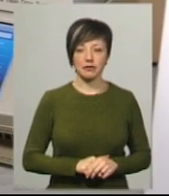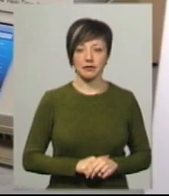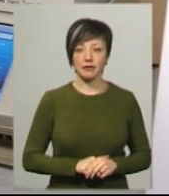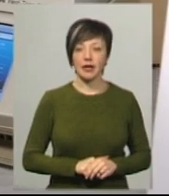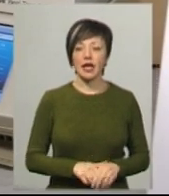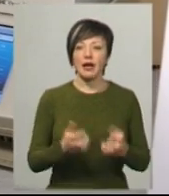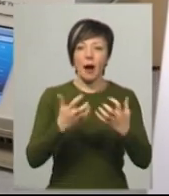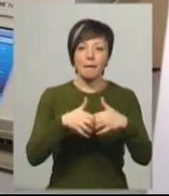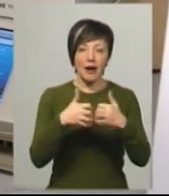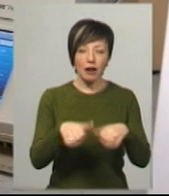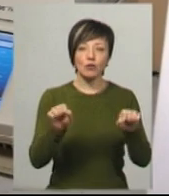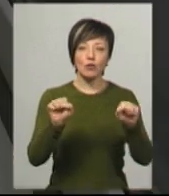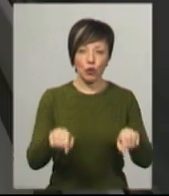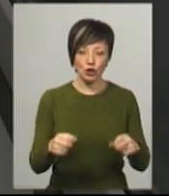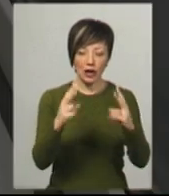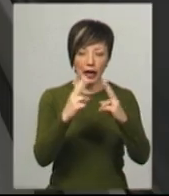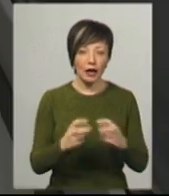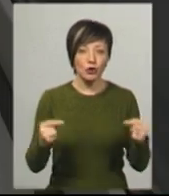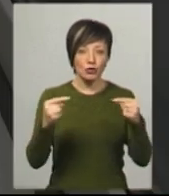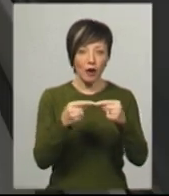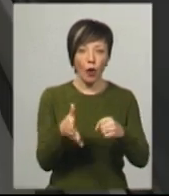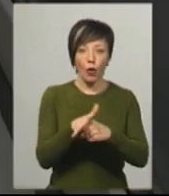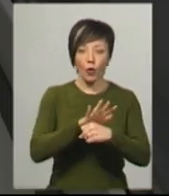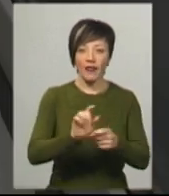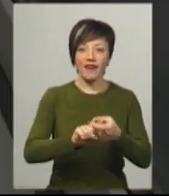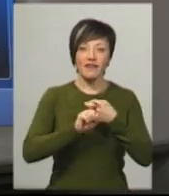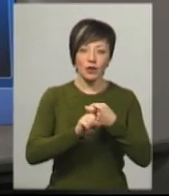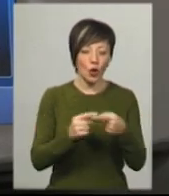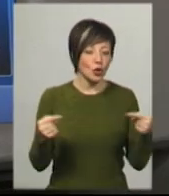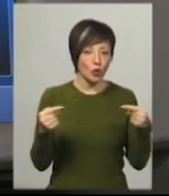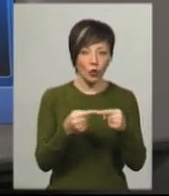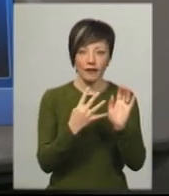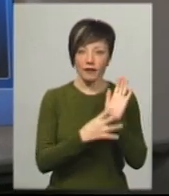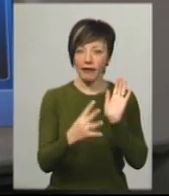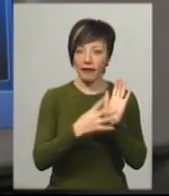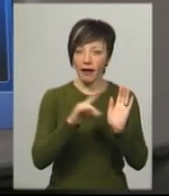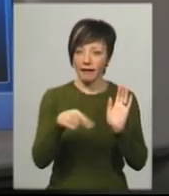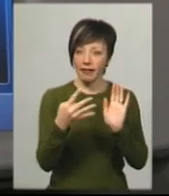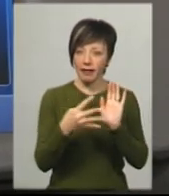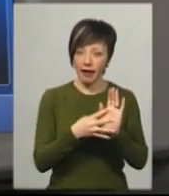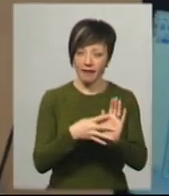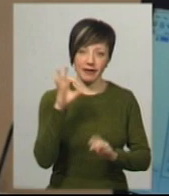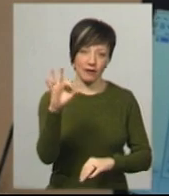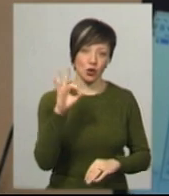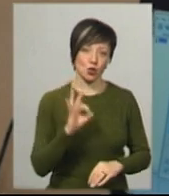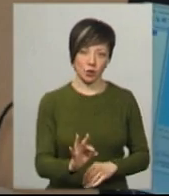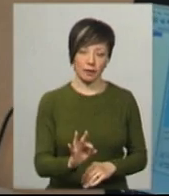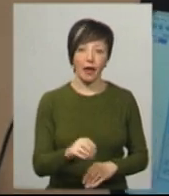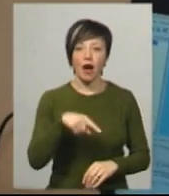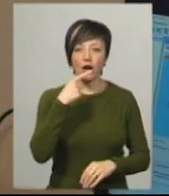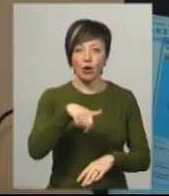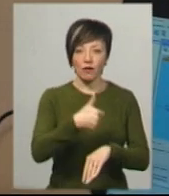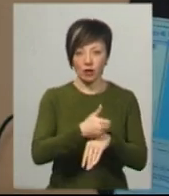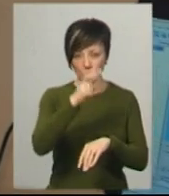Ампліфікатор – апарат, який може діагностувати коронавірус COVID-19 з точністю до 99,99%, каже